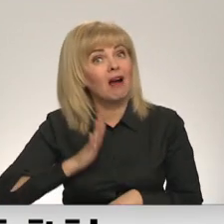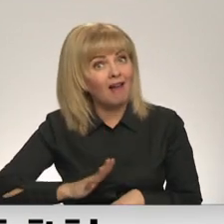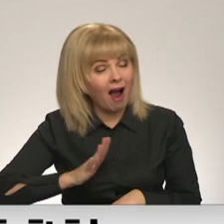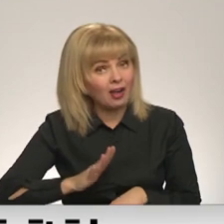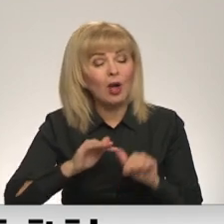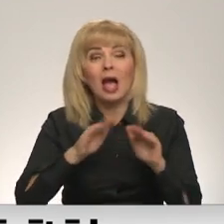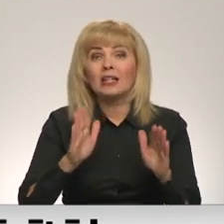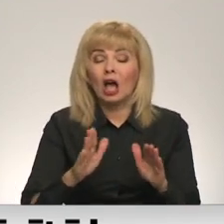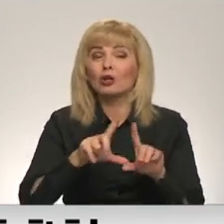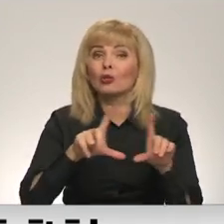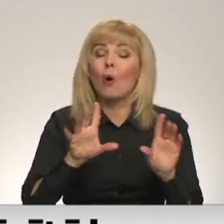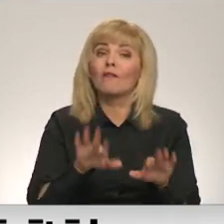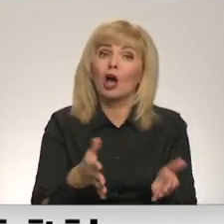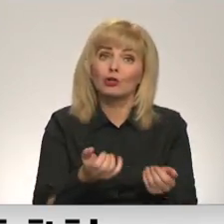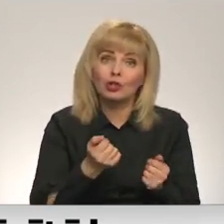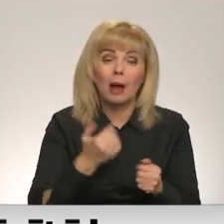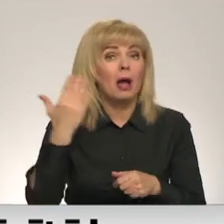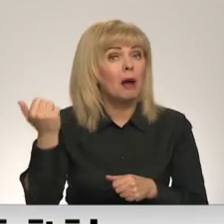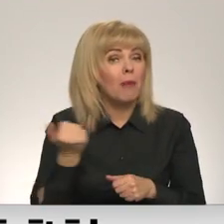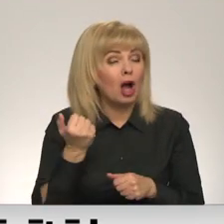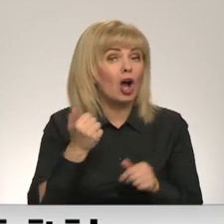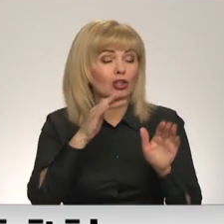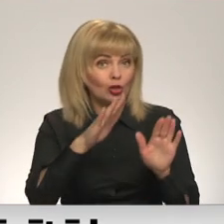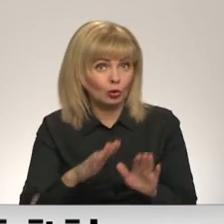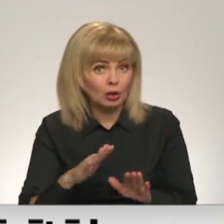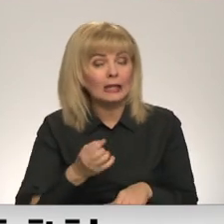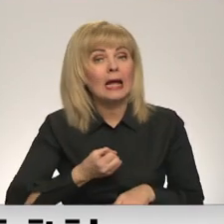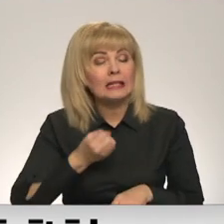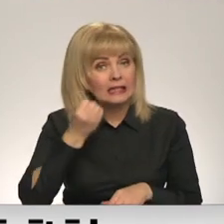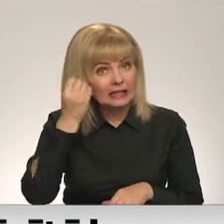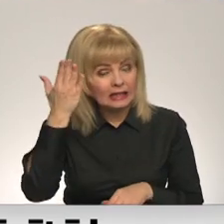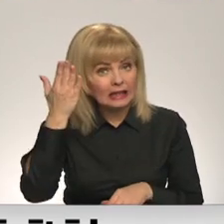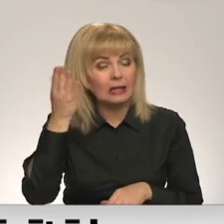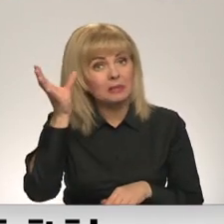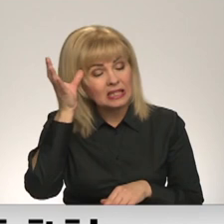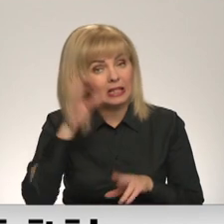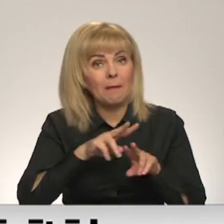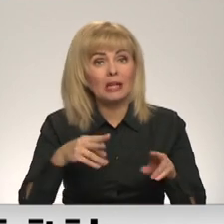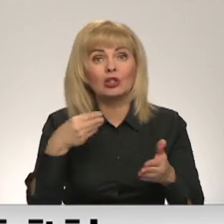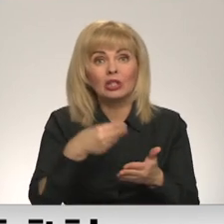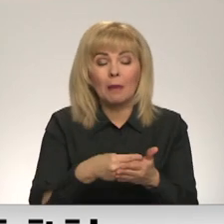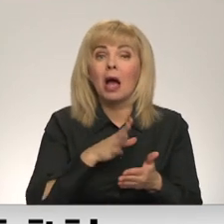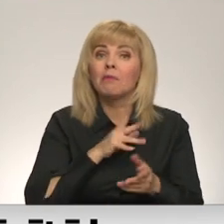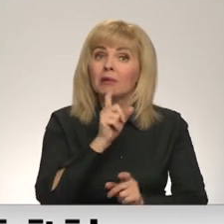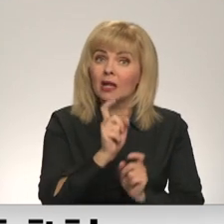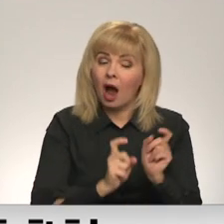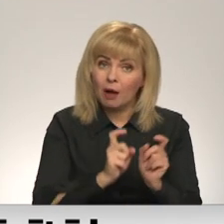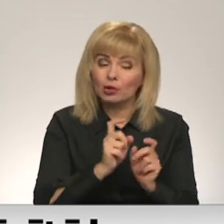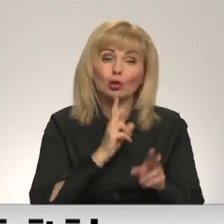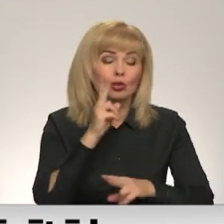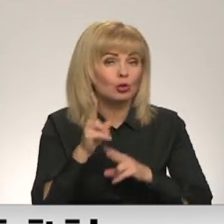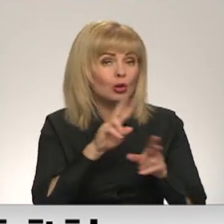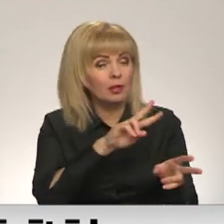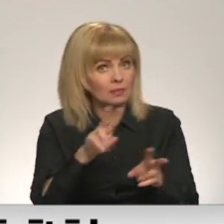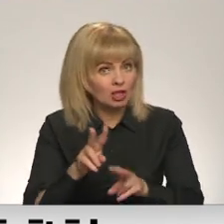ierīces skolas varēs saņemt pērnā gada rūdenī, taču izglītības un zinātnes ministrijas iepirkums tik apstrīdāts un sūdzību